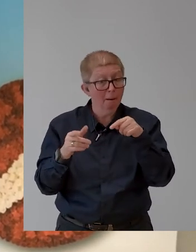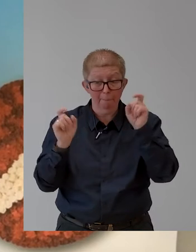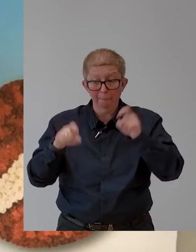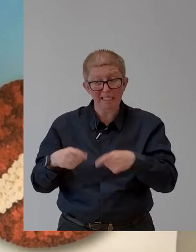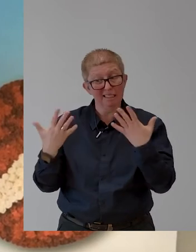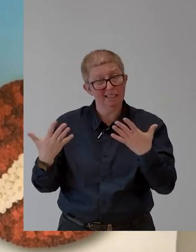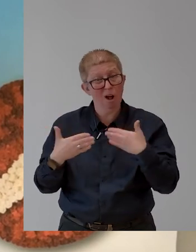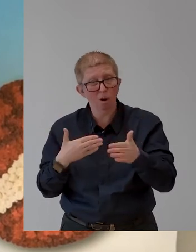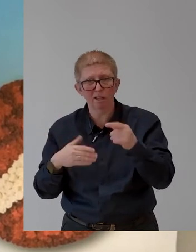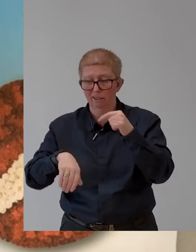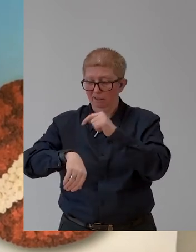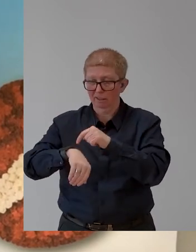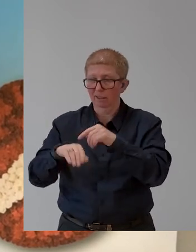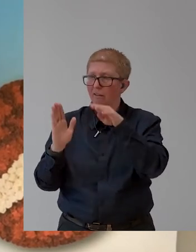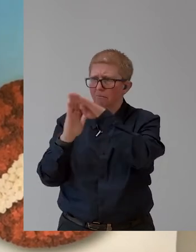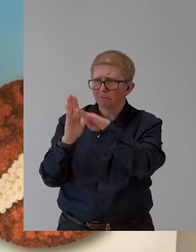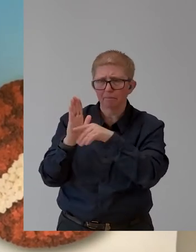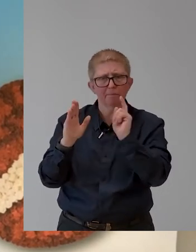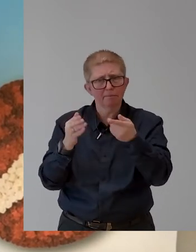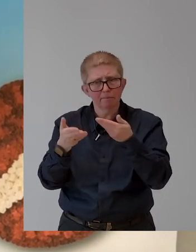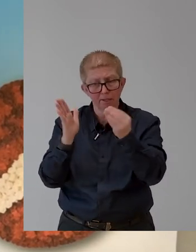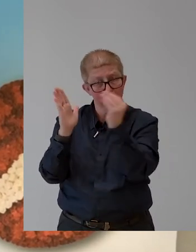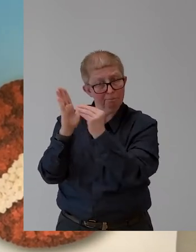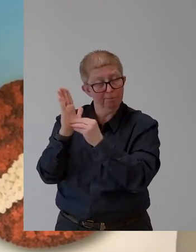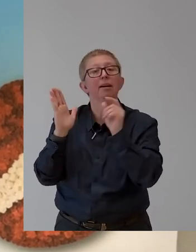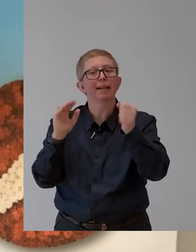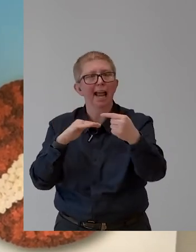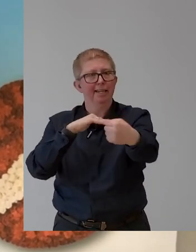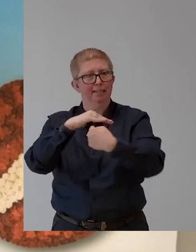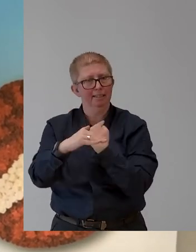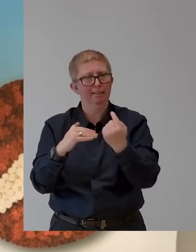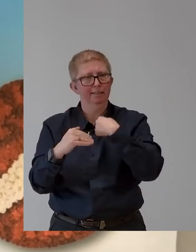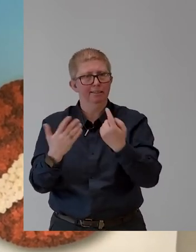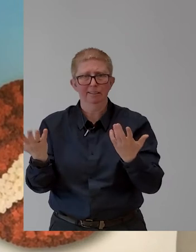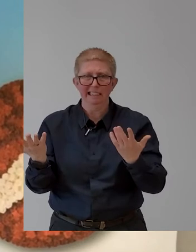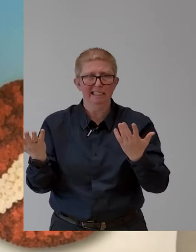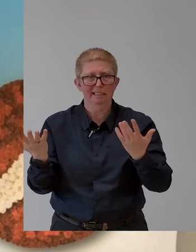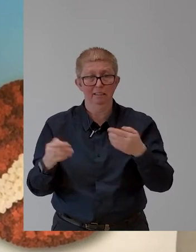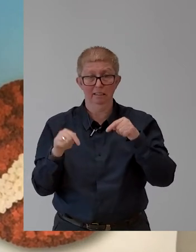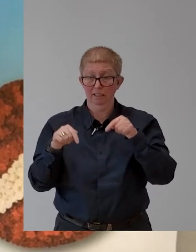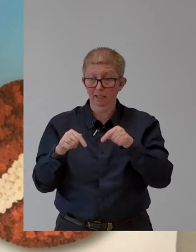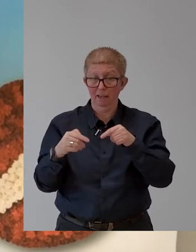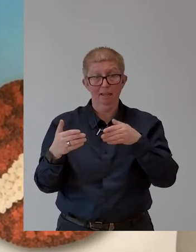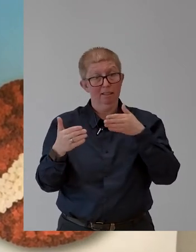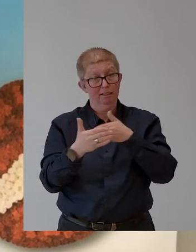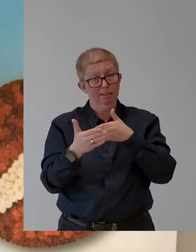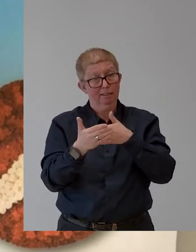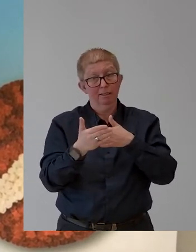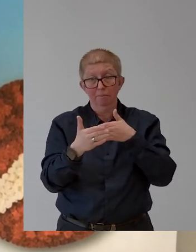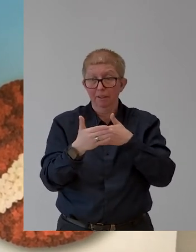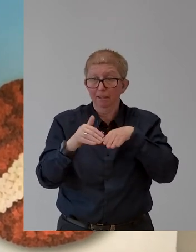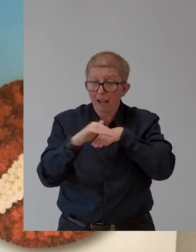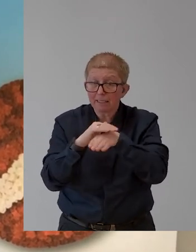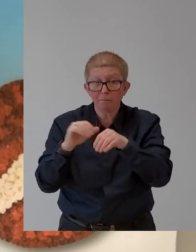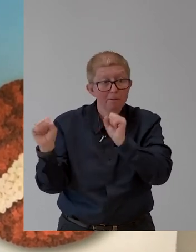area-free options were even more important than before. In other words, the offer to our customers, we use all